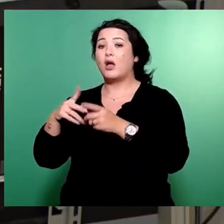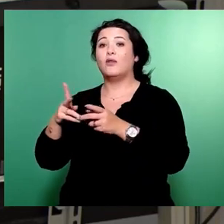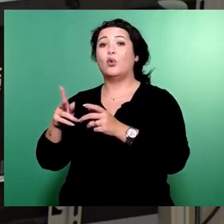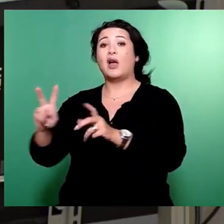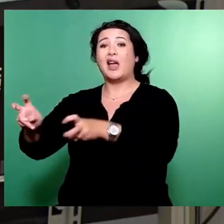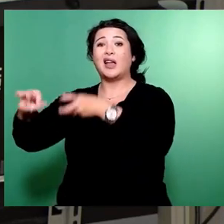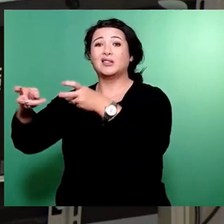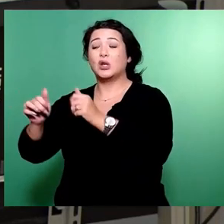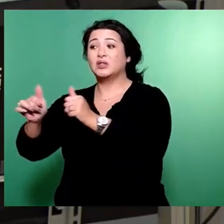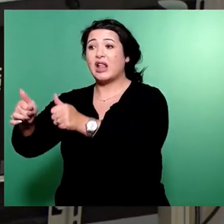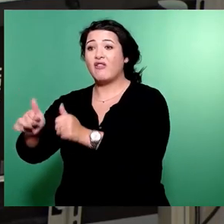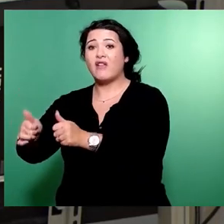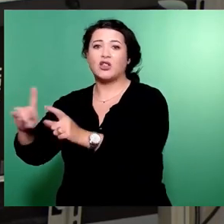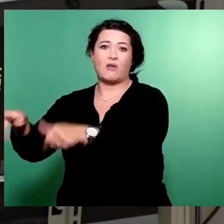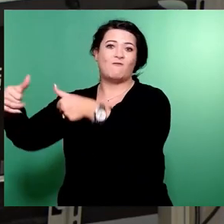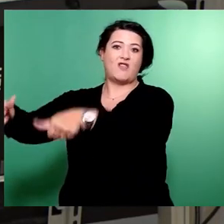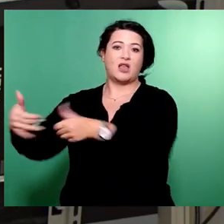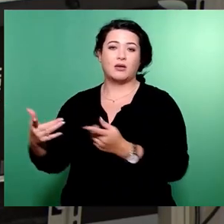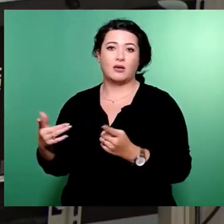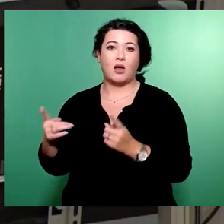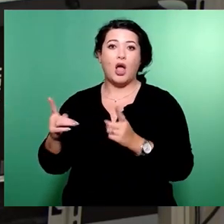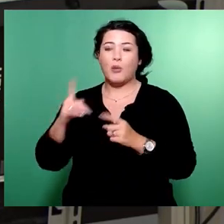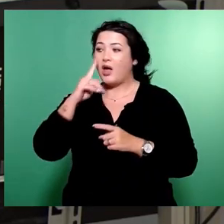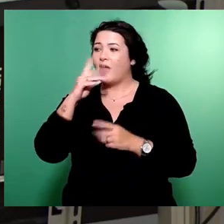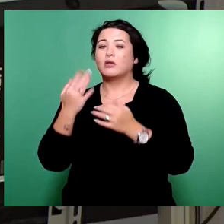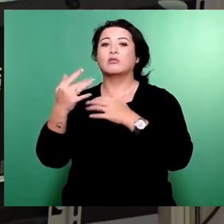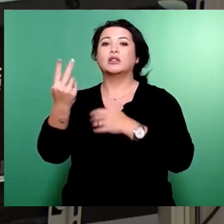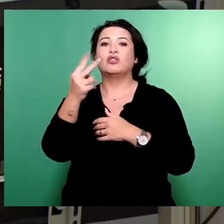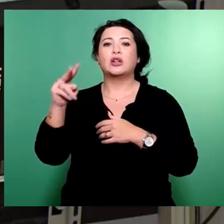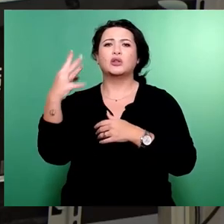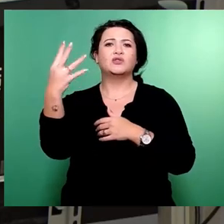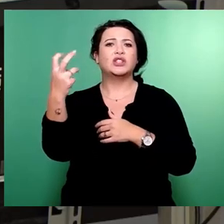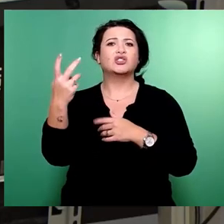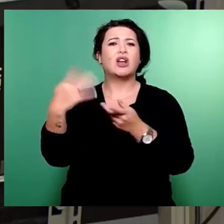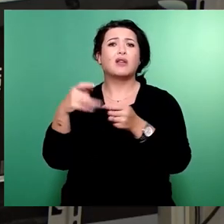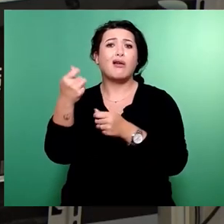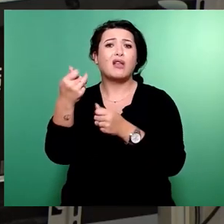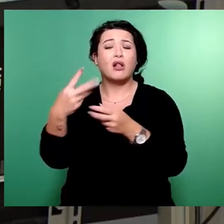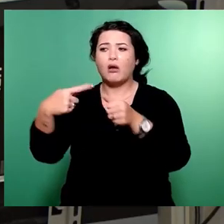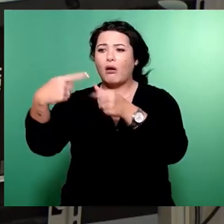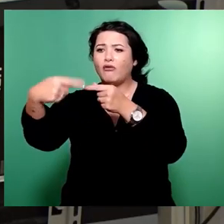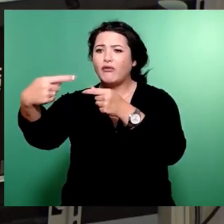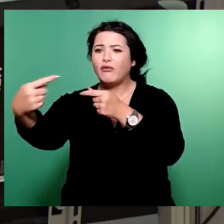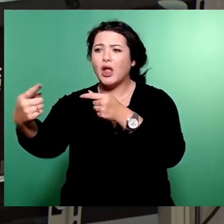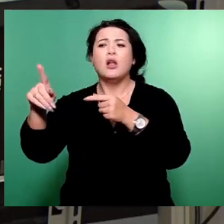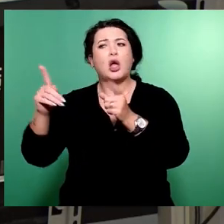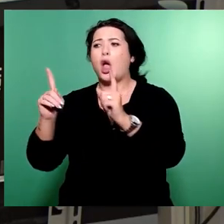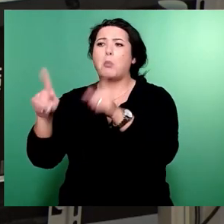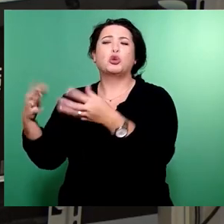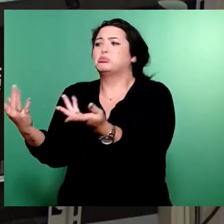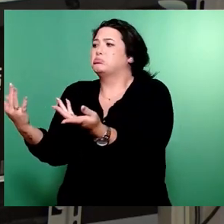sind. Und natürlich weiß man, wenn das 2024 Geld fehlt, naja, dann muss es schon irgendwie aufgebracht werden. Also,